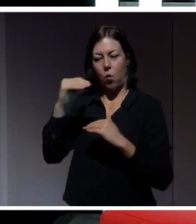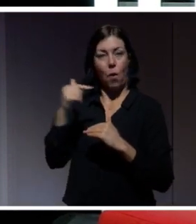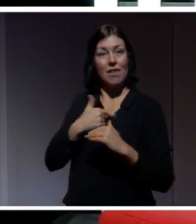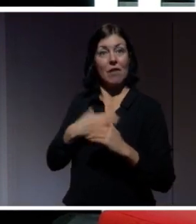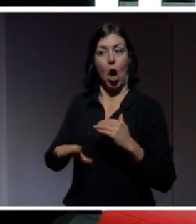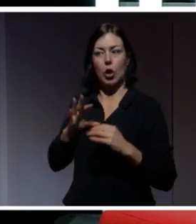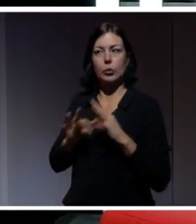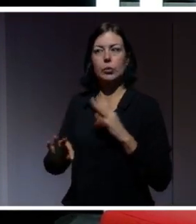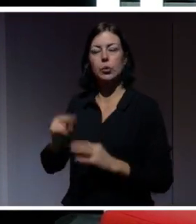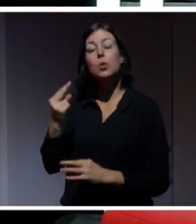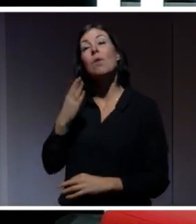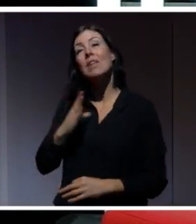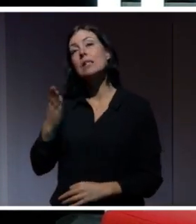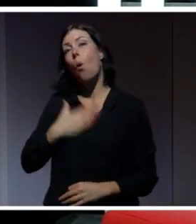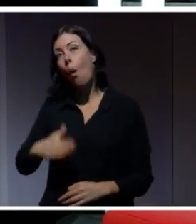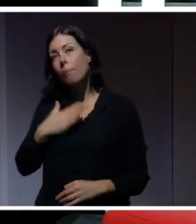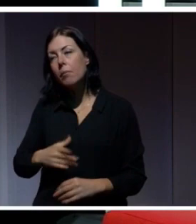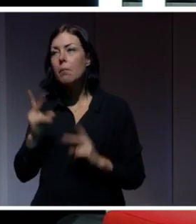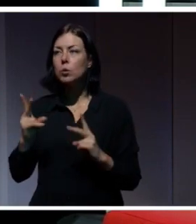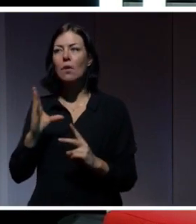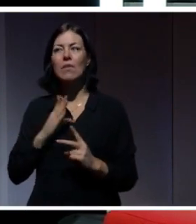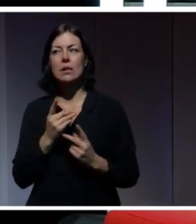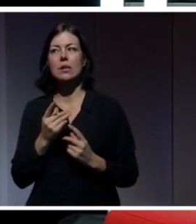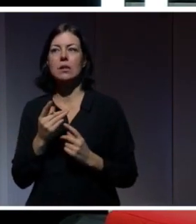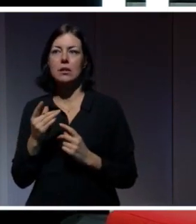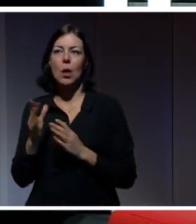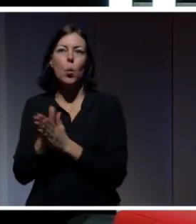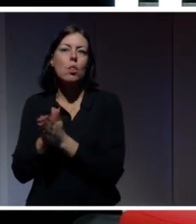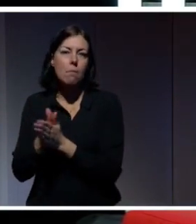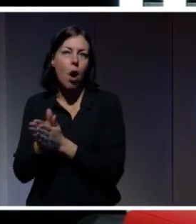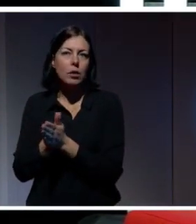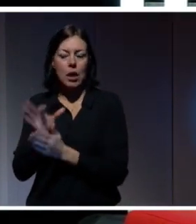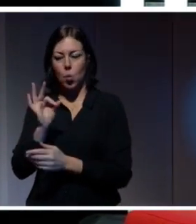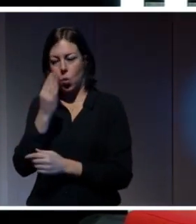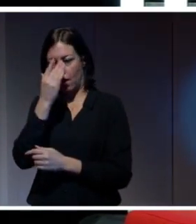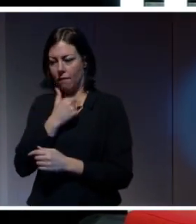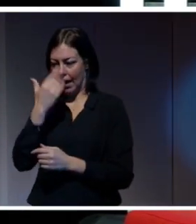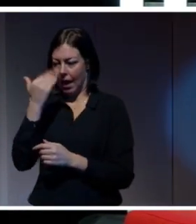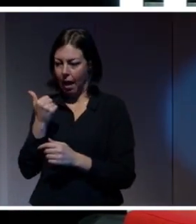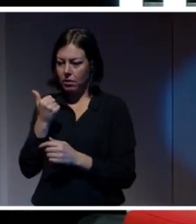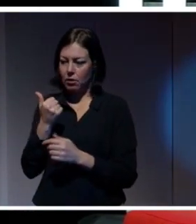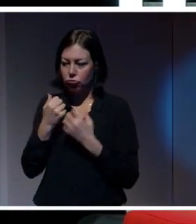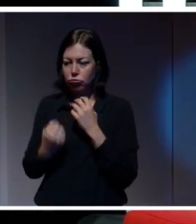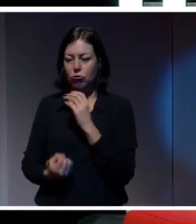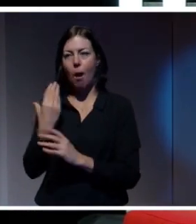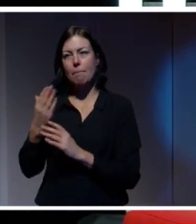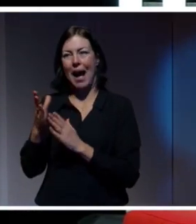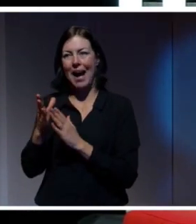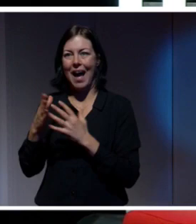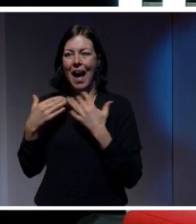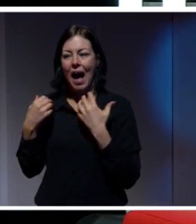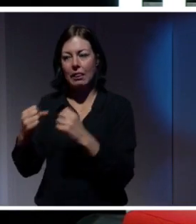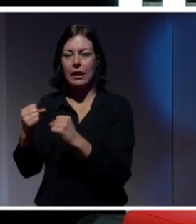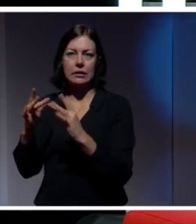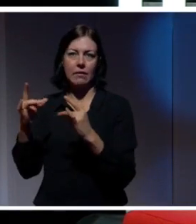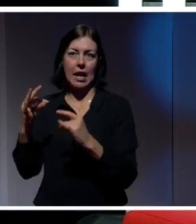finns hopp men det finns också utmaningar i att faktiskt skapa den handlingsfriheten. Och det är någonting att sträva